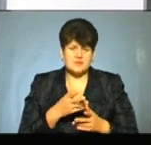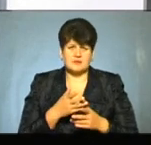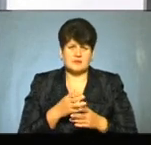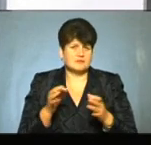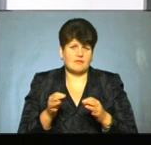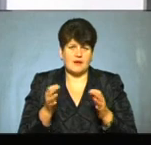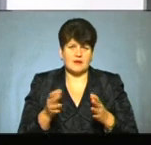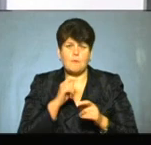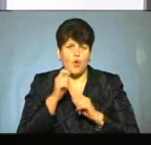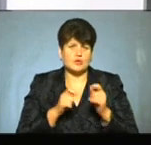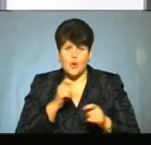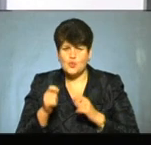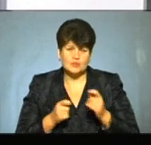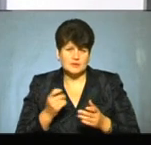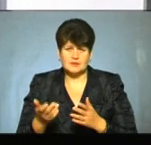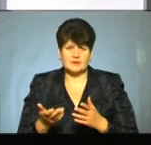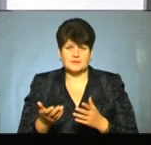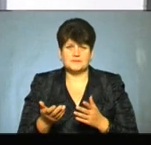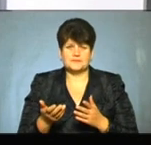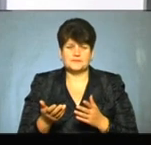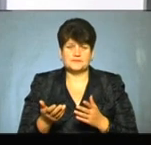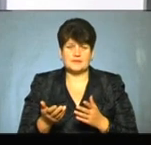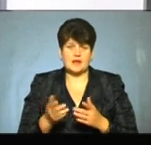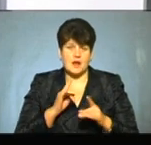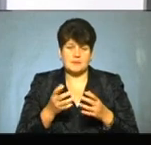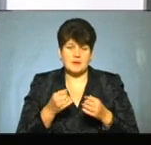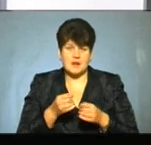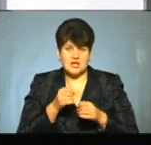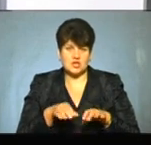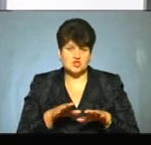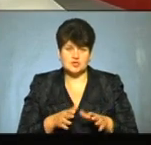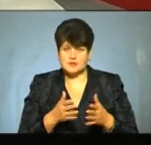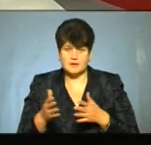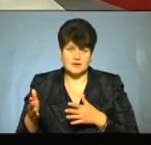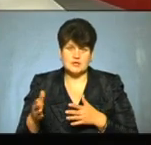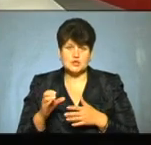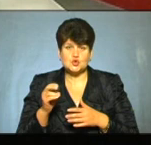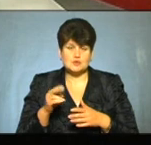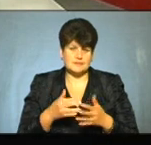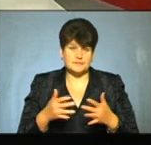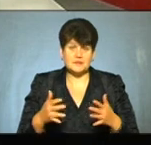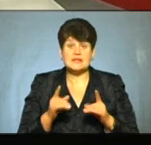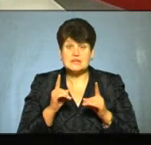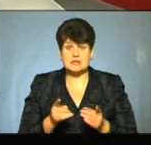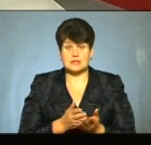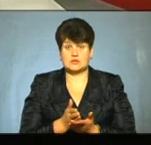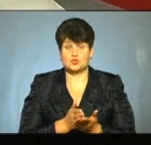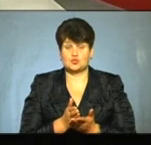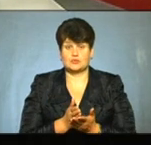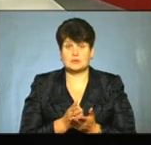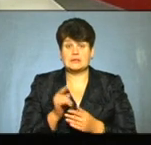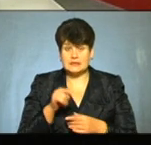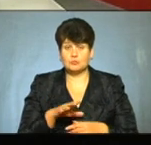ніякі подарунки, які Рада приймає рішення протягом року робити, соціальні якісь дали, тільки інфраструктура.